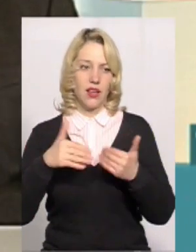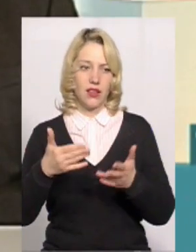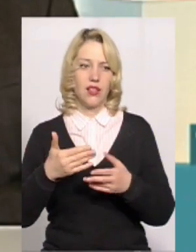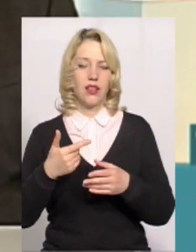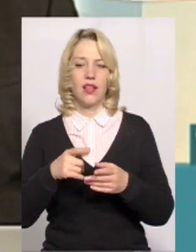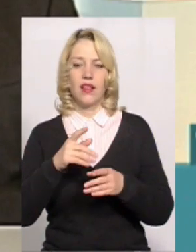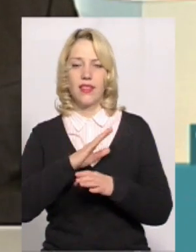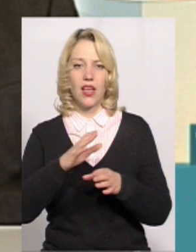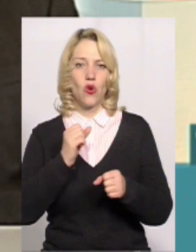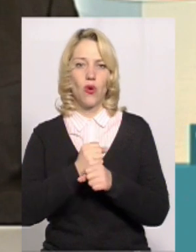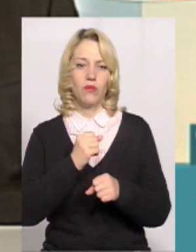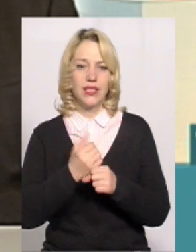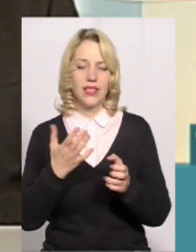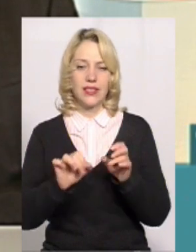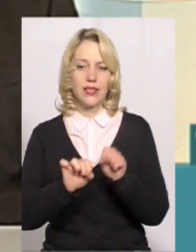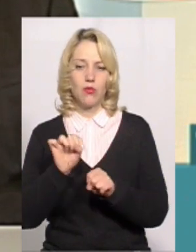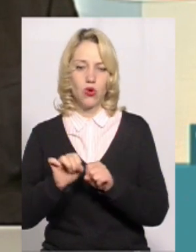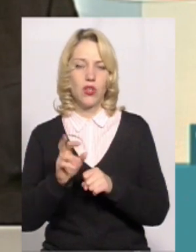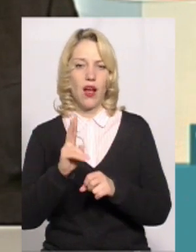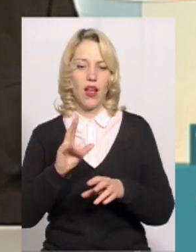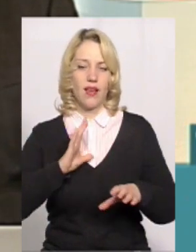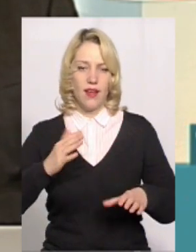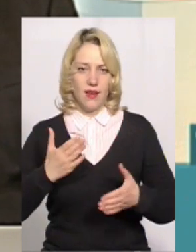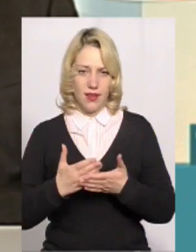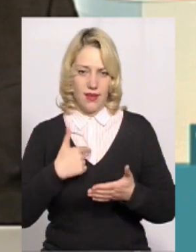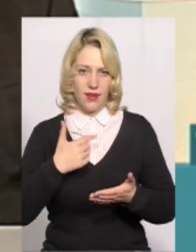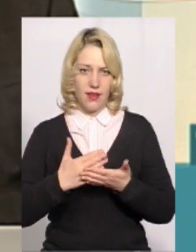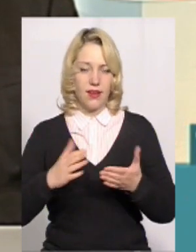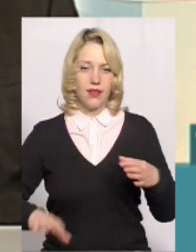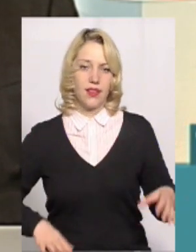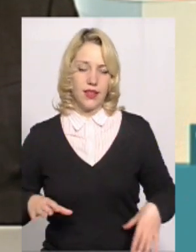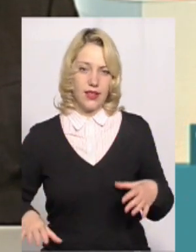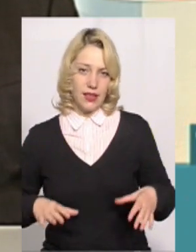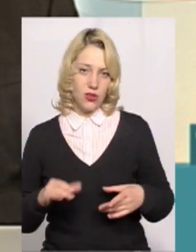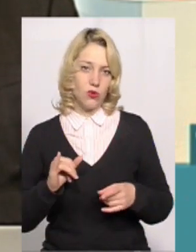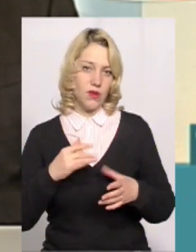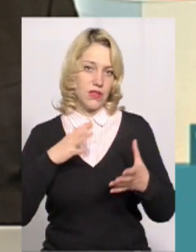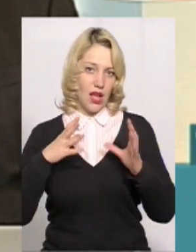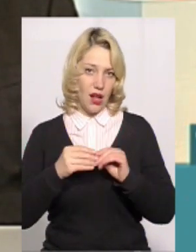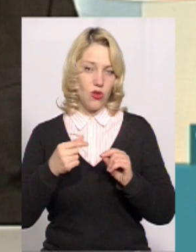людина, яка навчала їх, яка є тренером. І в загальному для себе я так само